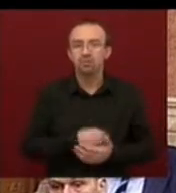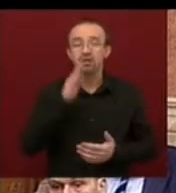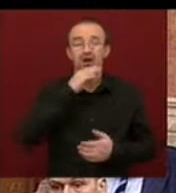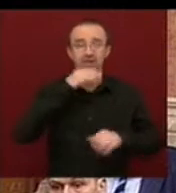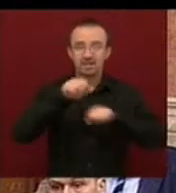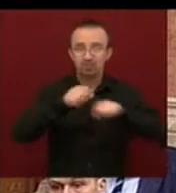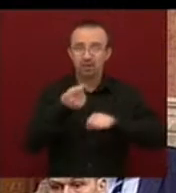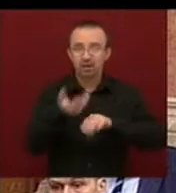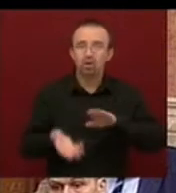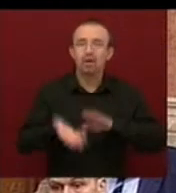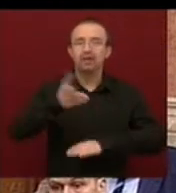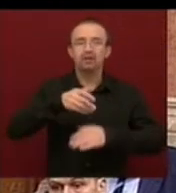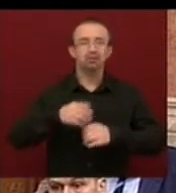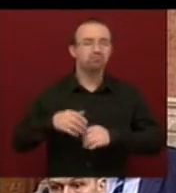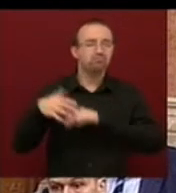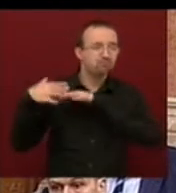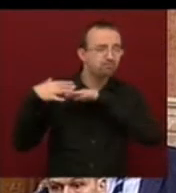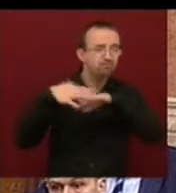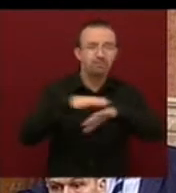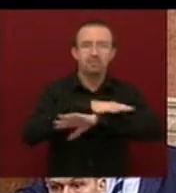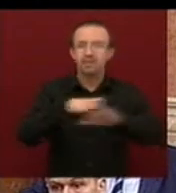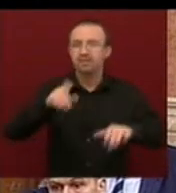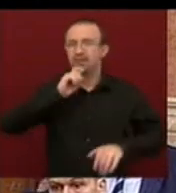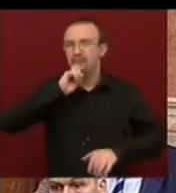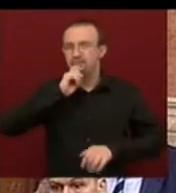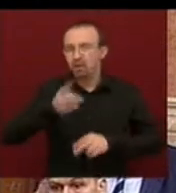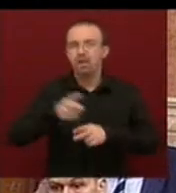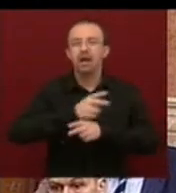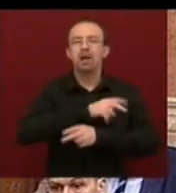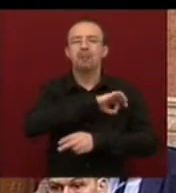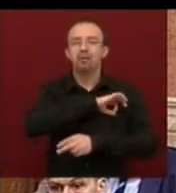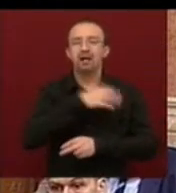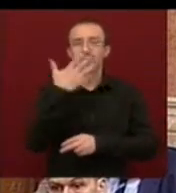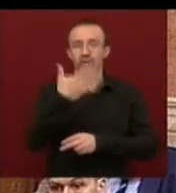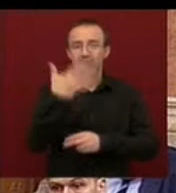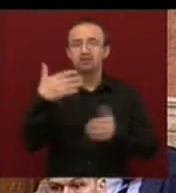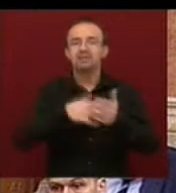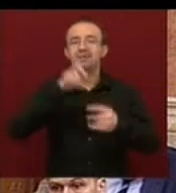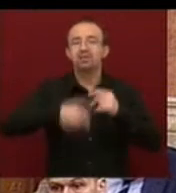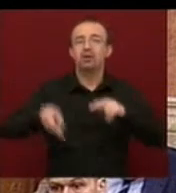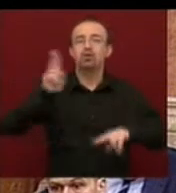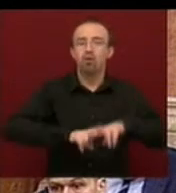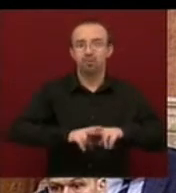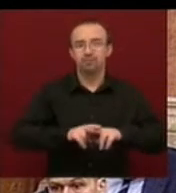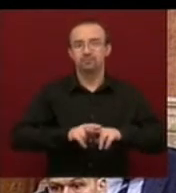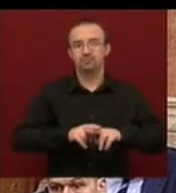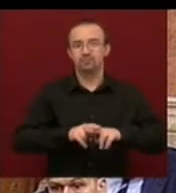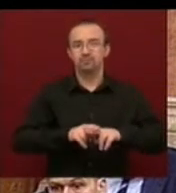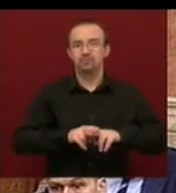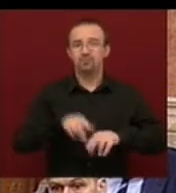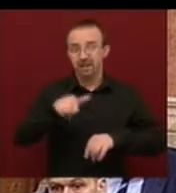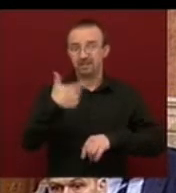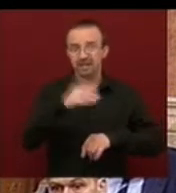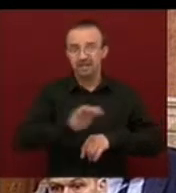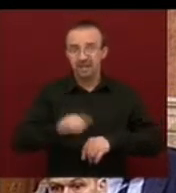kormány adóemelési dömpingje minden magyar állampolgárra 55 ezer forinttal több terhet ró. Ez egy két